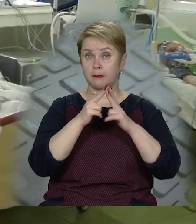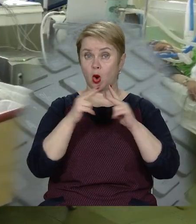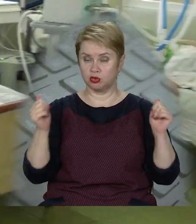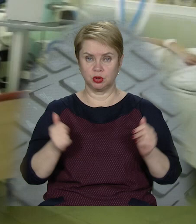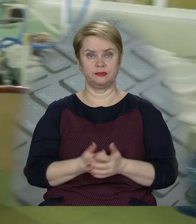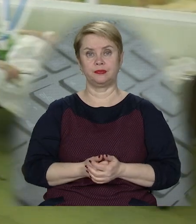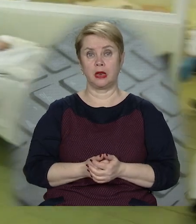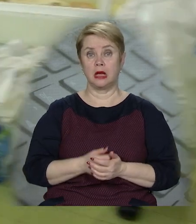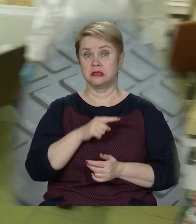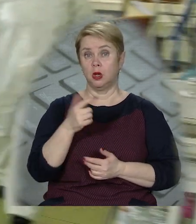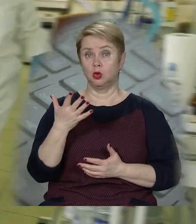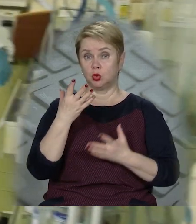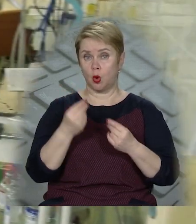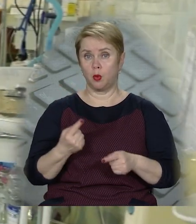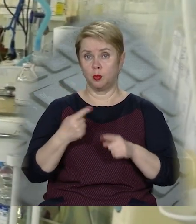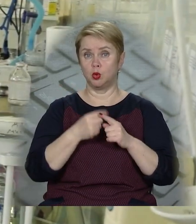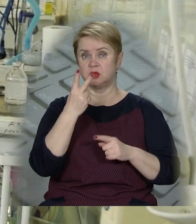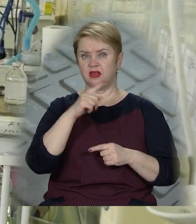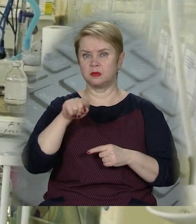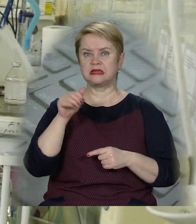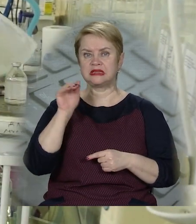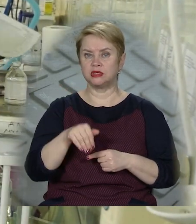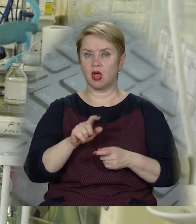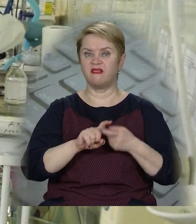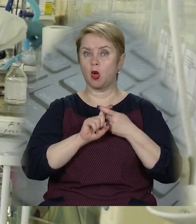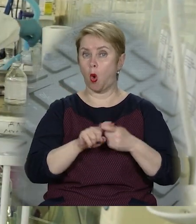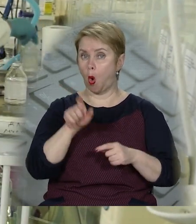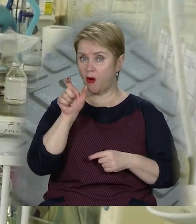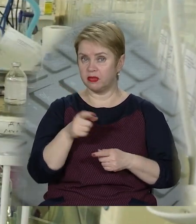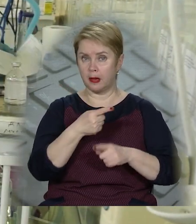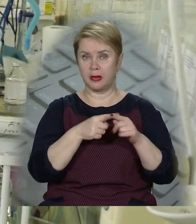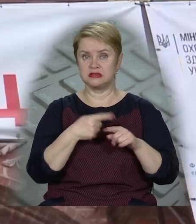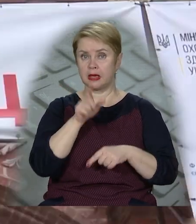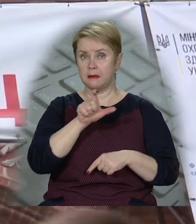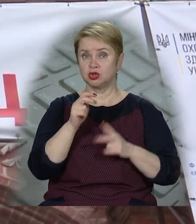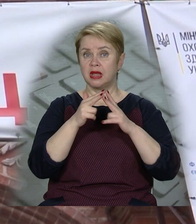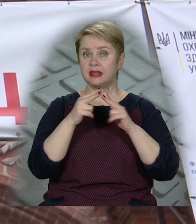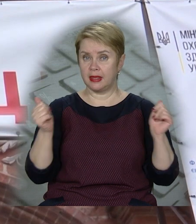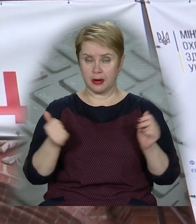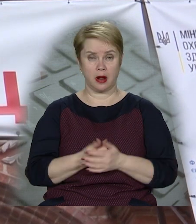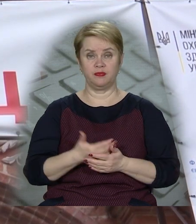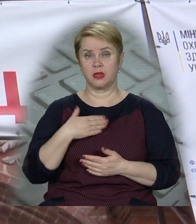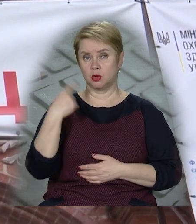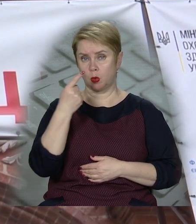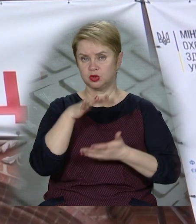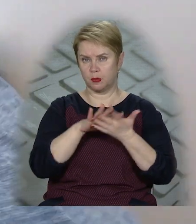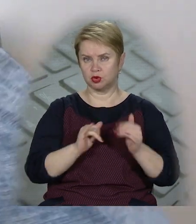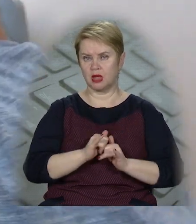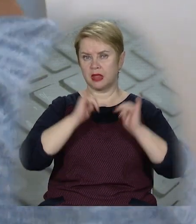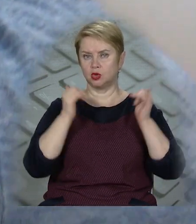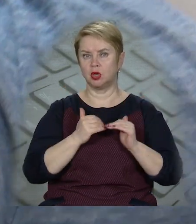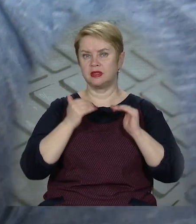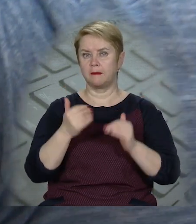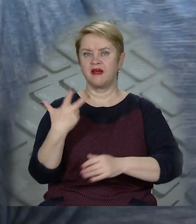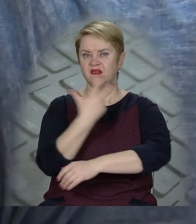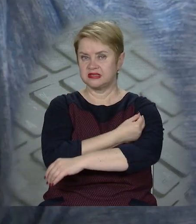Дніпропетровщині. За минулу добу маємо плюс 2,5 тисячі інфікованих. Половина – це мешканці Дніпра. Наша область продовжує нарощувати